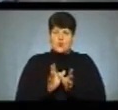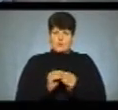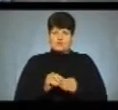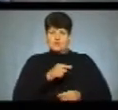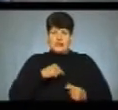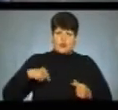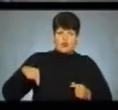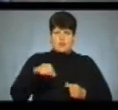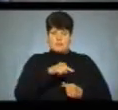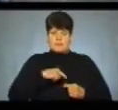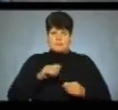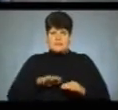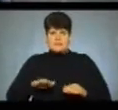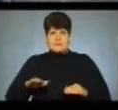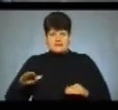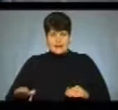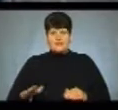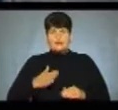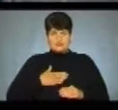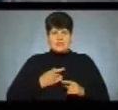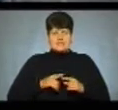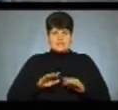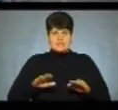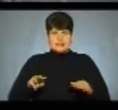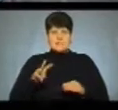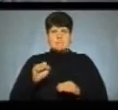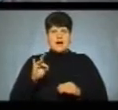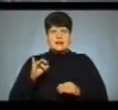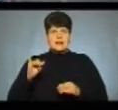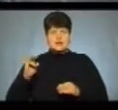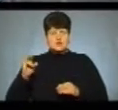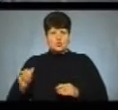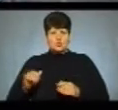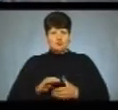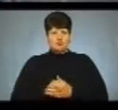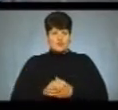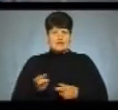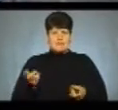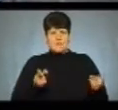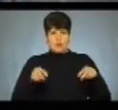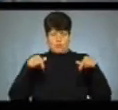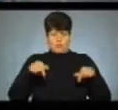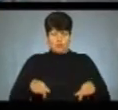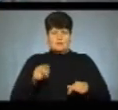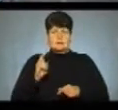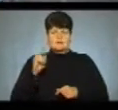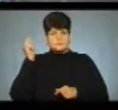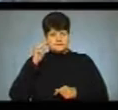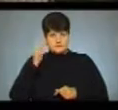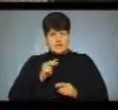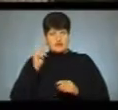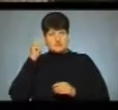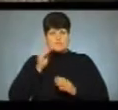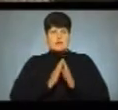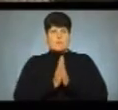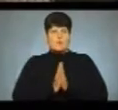дітей. І в нашій парафії це діти з Марійської дружини, які приходять тут, збираються на катехізацію, також вчаться молитися.